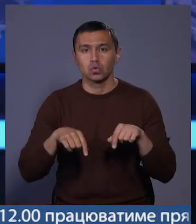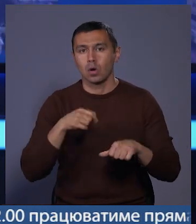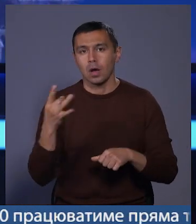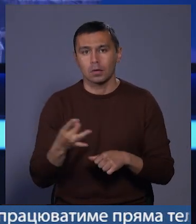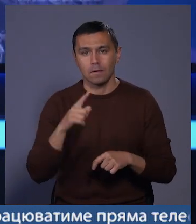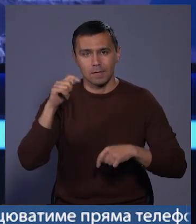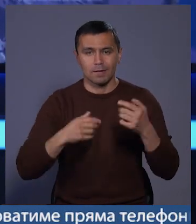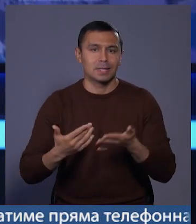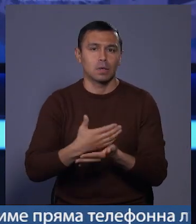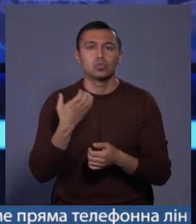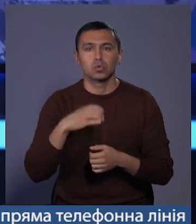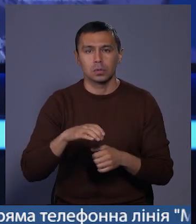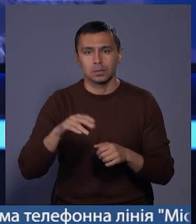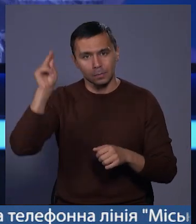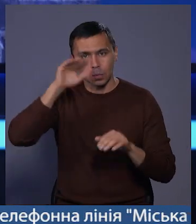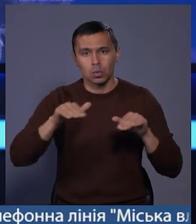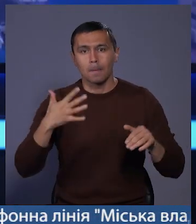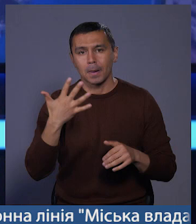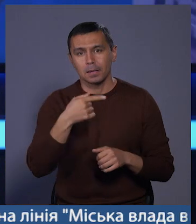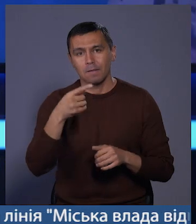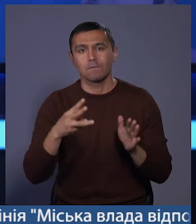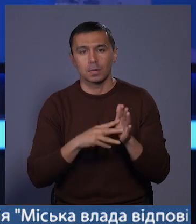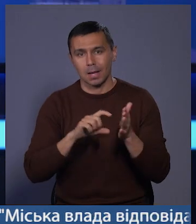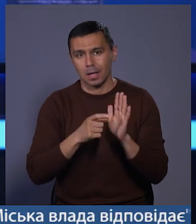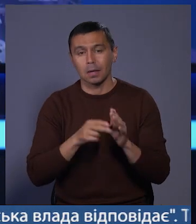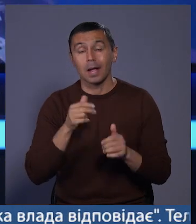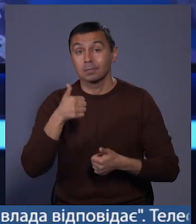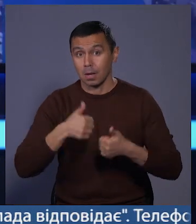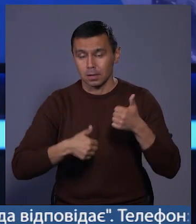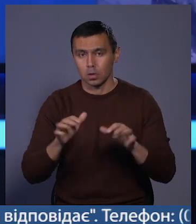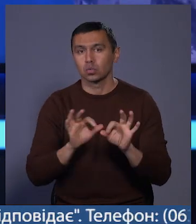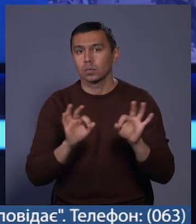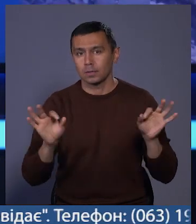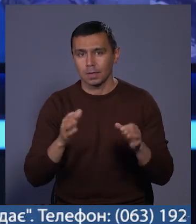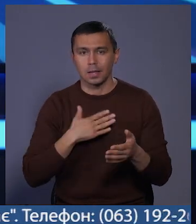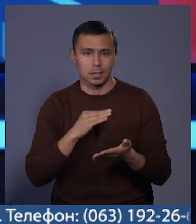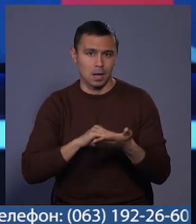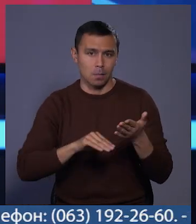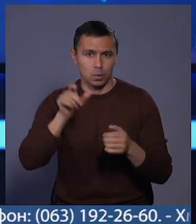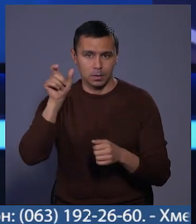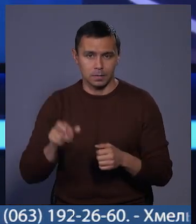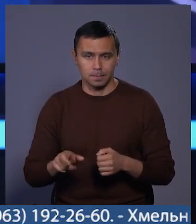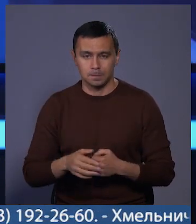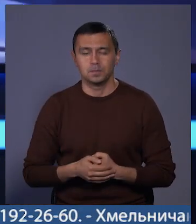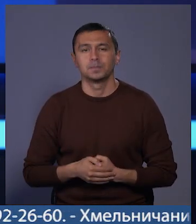разу фест зібрав сотню учнів п'ятих-восьмих класів. Як змагалися, розповість Тетяна Самсонюк.